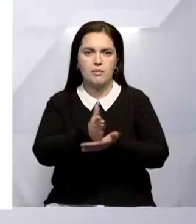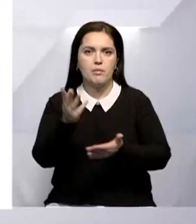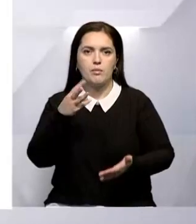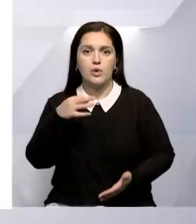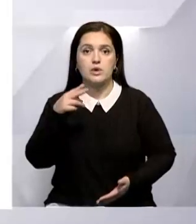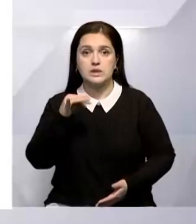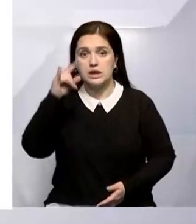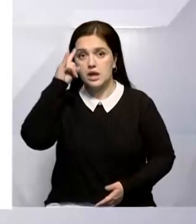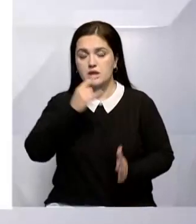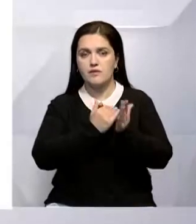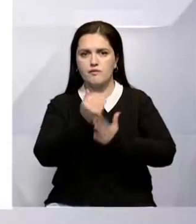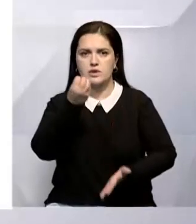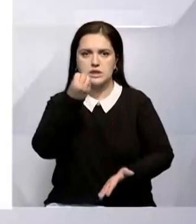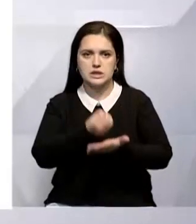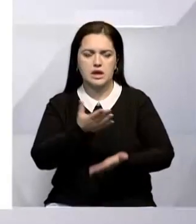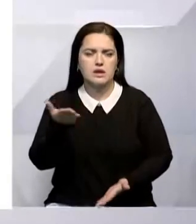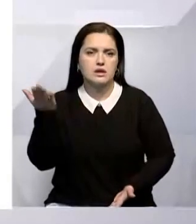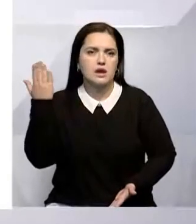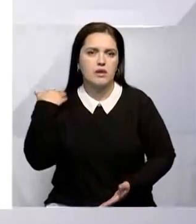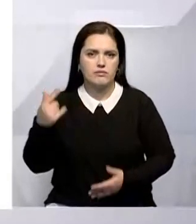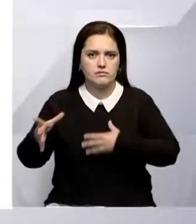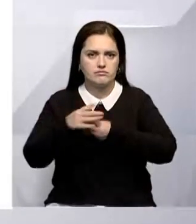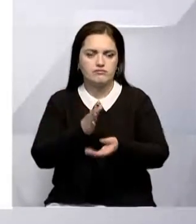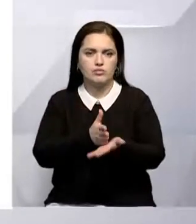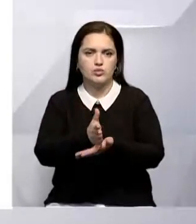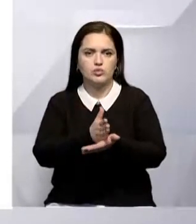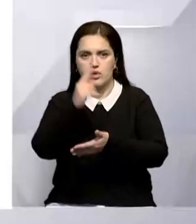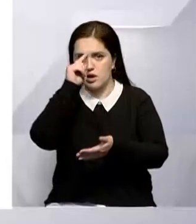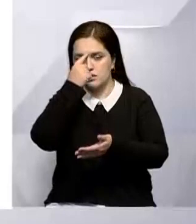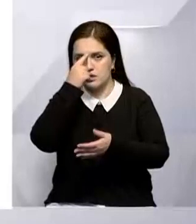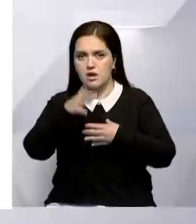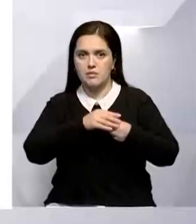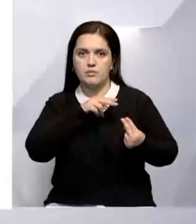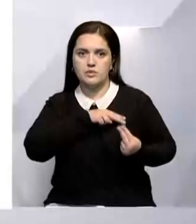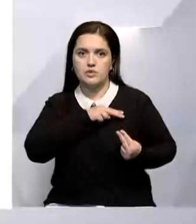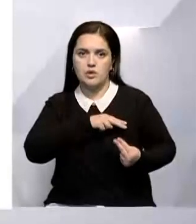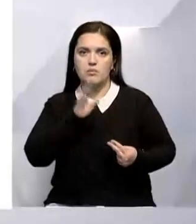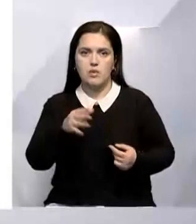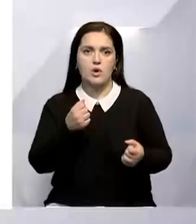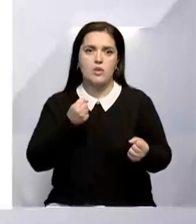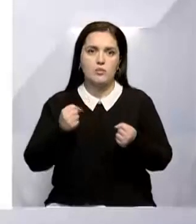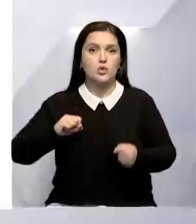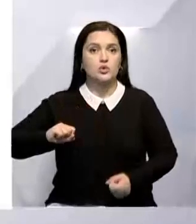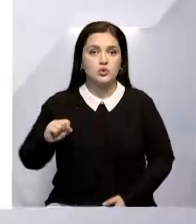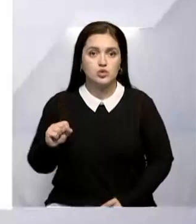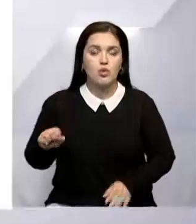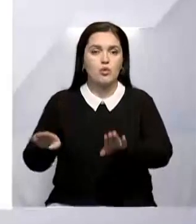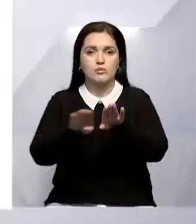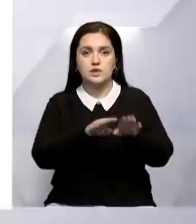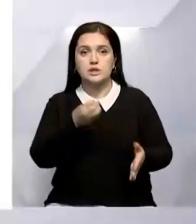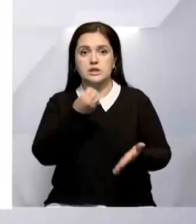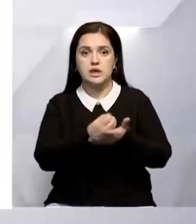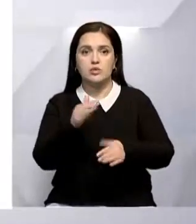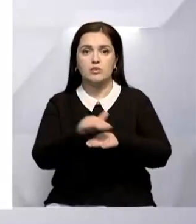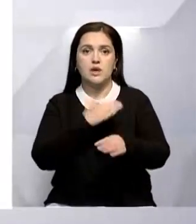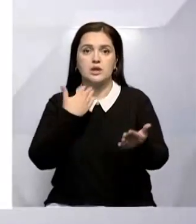Моди. Казахстан высоко ценит давнее стратегическое партнерство с Индией, которое зыждется на крепких узах дружбы, общих